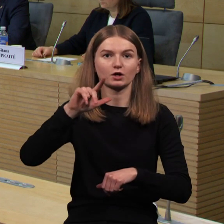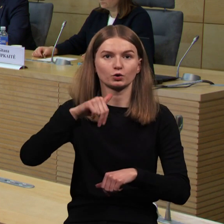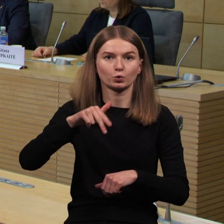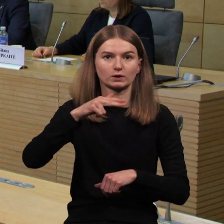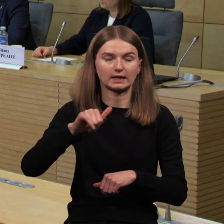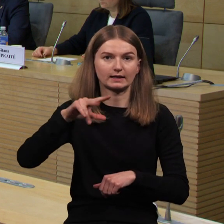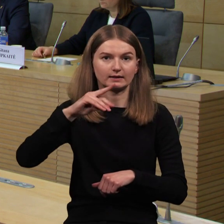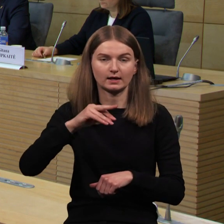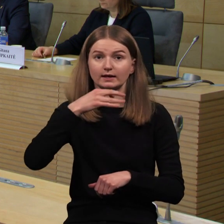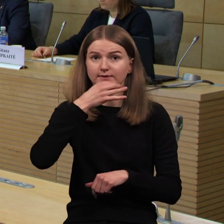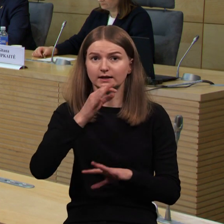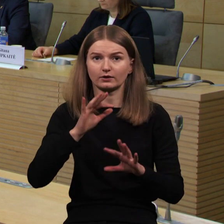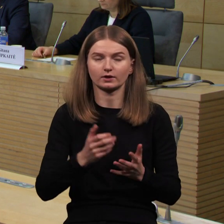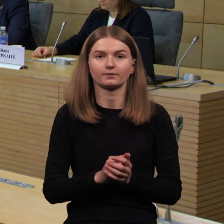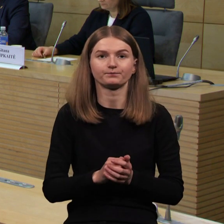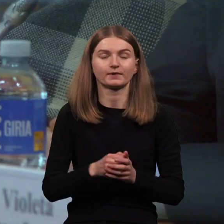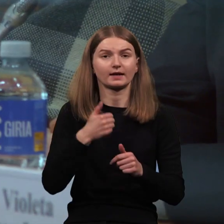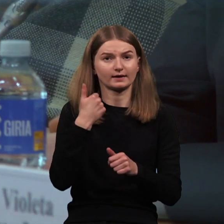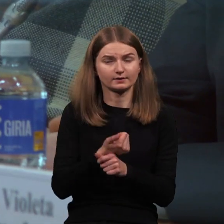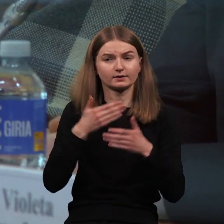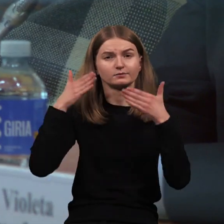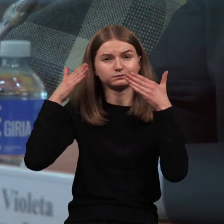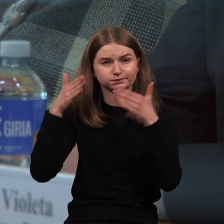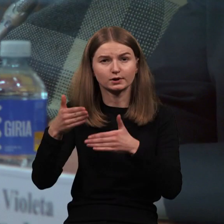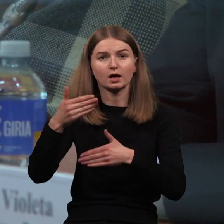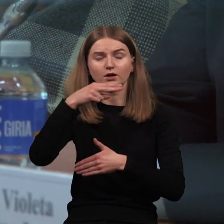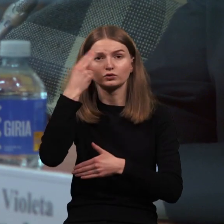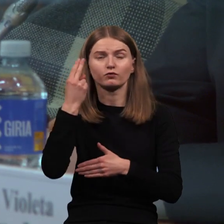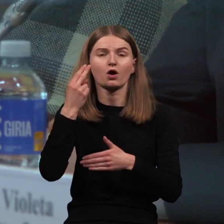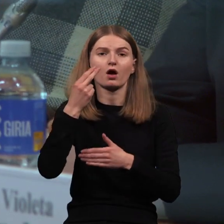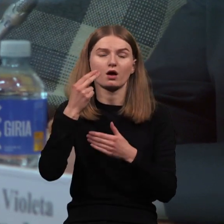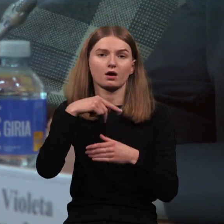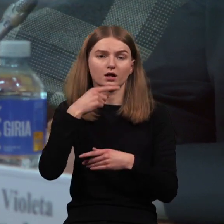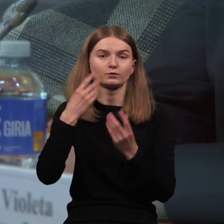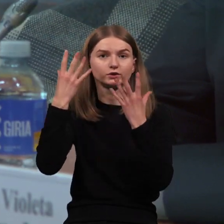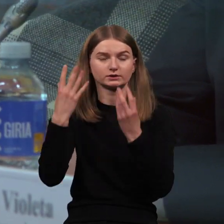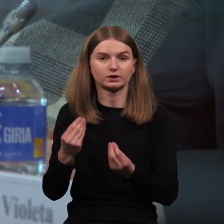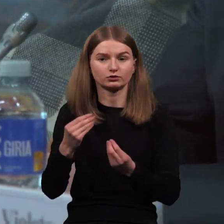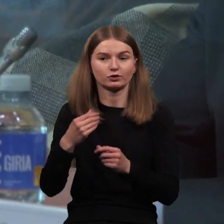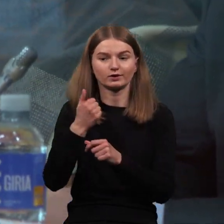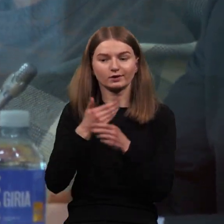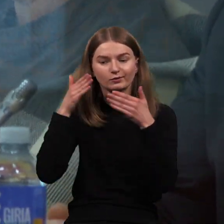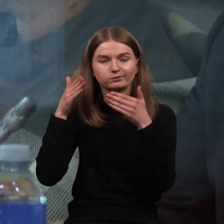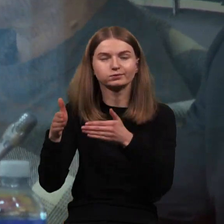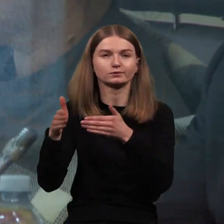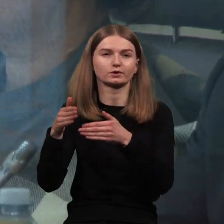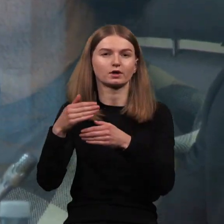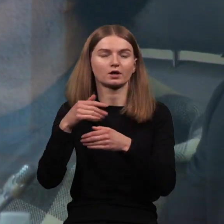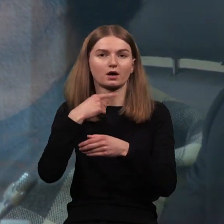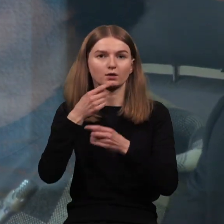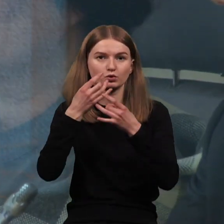sako nemananti, kad didesnį dėmesį lietuvių kalbos dienų metu reikėtų sutelkti į kalbos kultūrą,